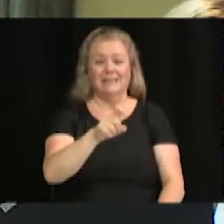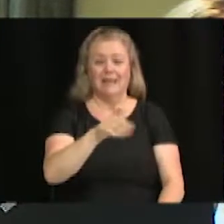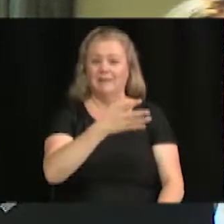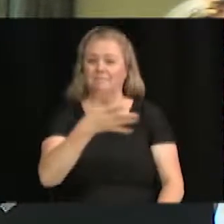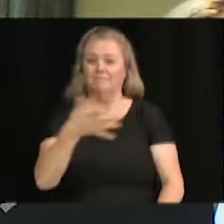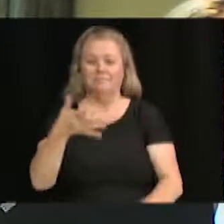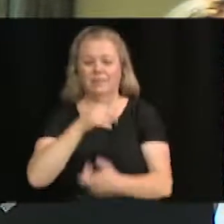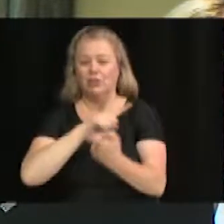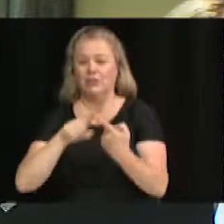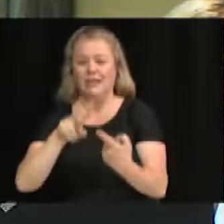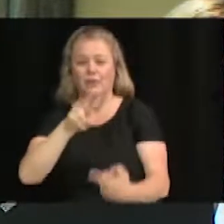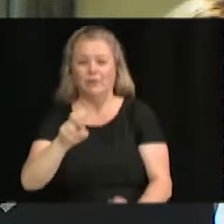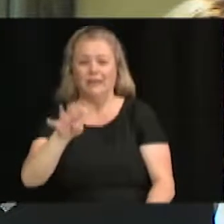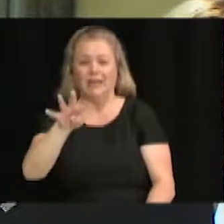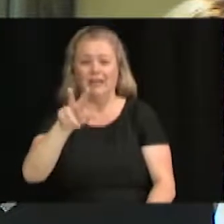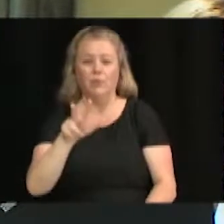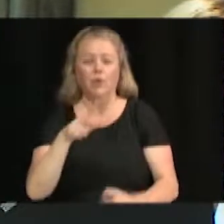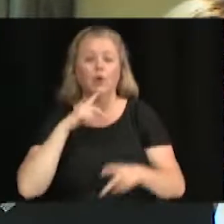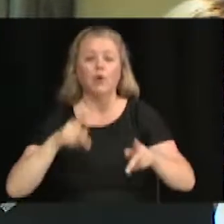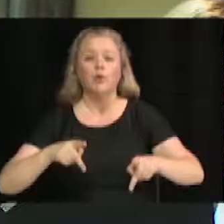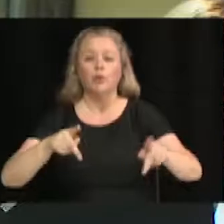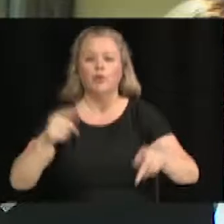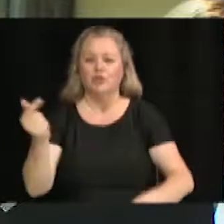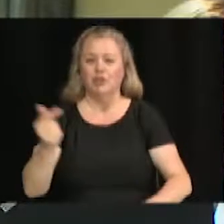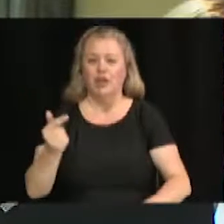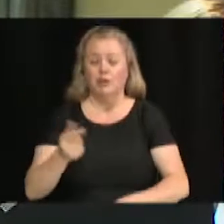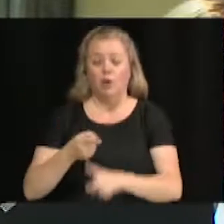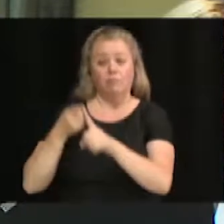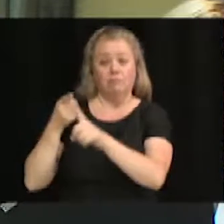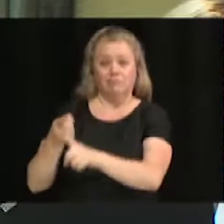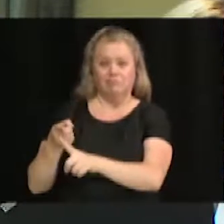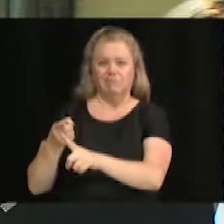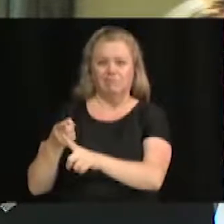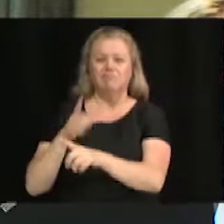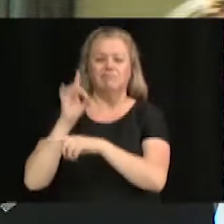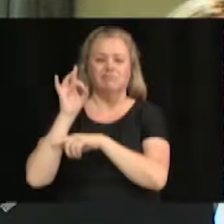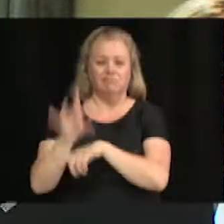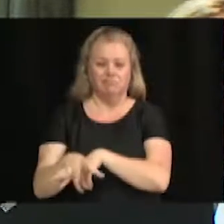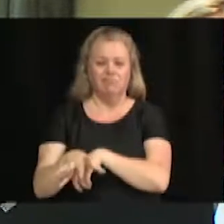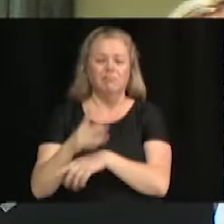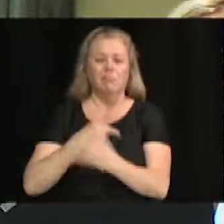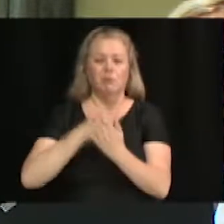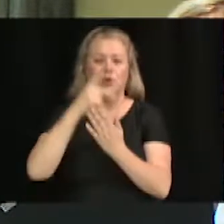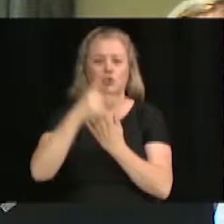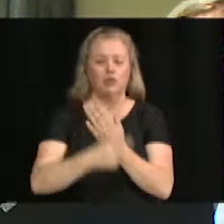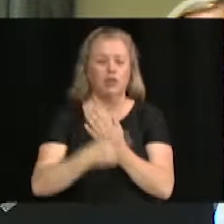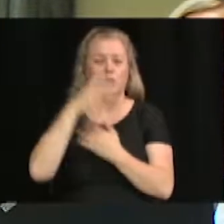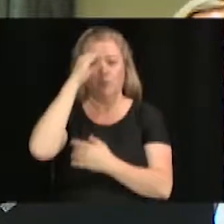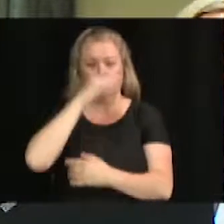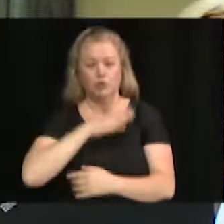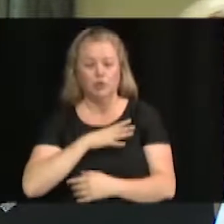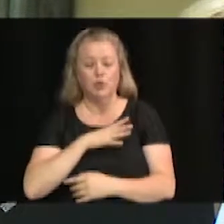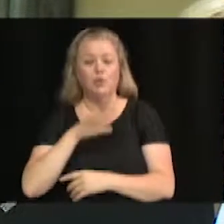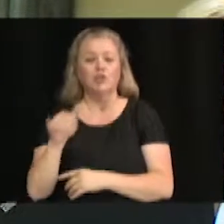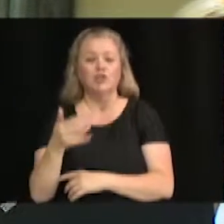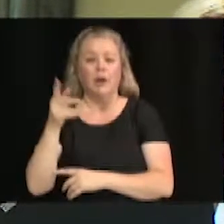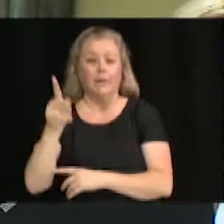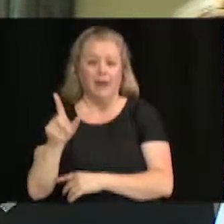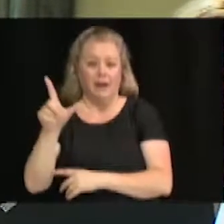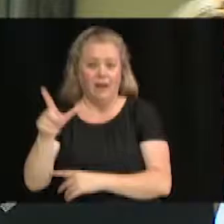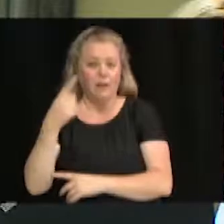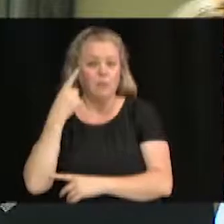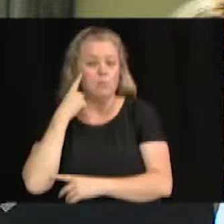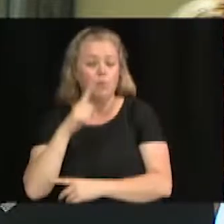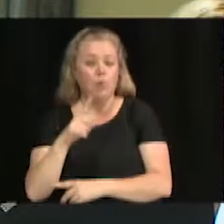Également dans ce cas-ci, lieu de refuser le projet de M. Jean-Pierre Lettre pour l'immeuble du 29 rue Laurier-Est.